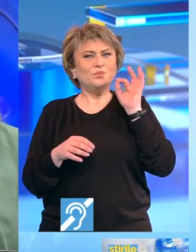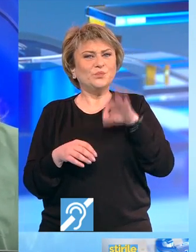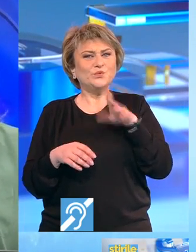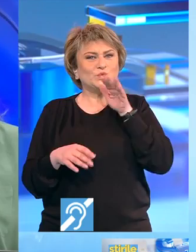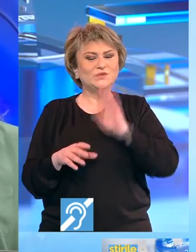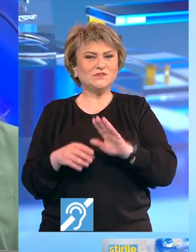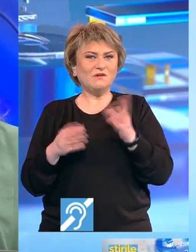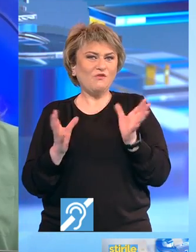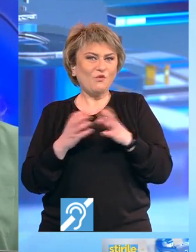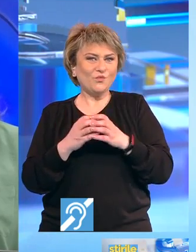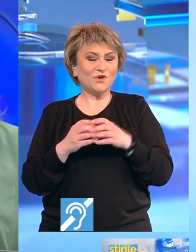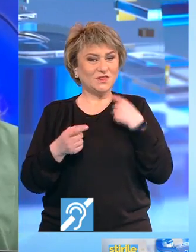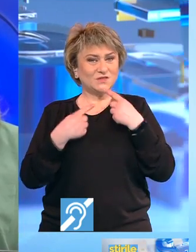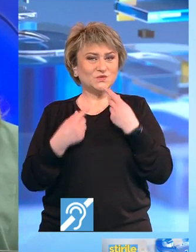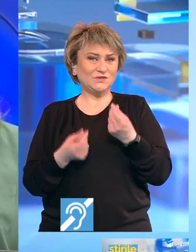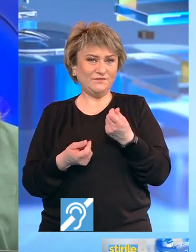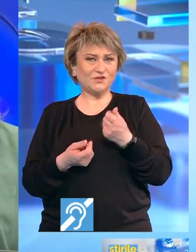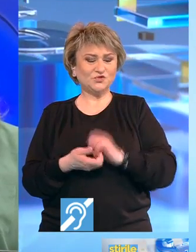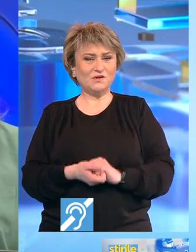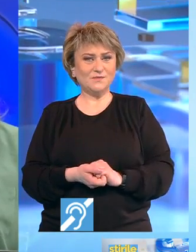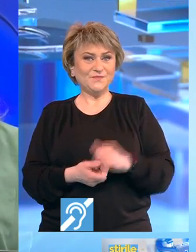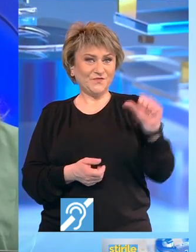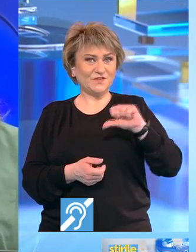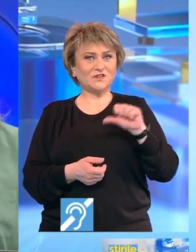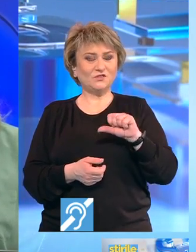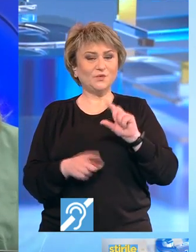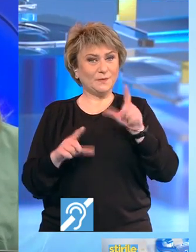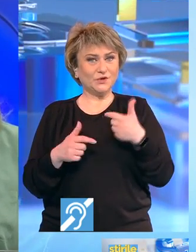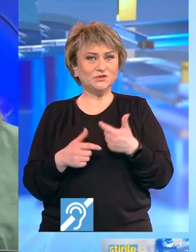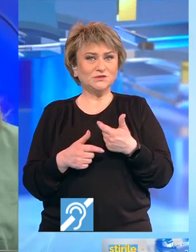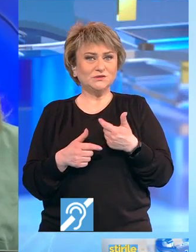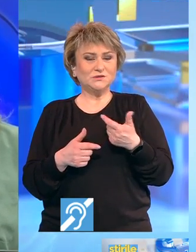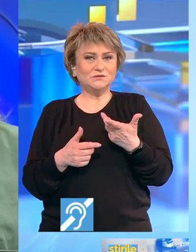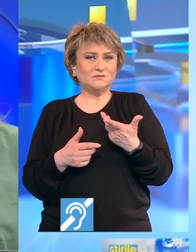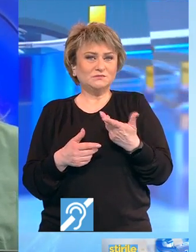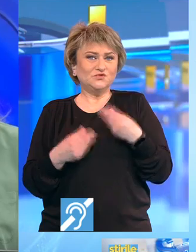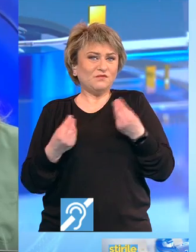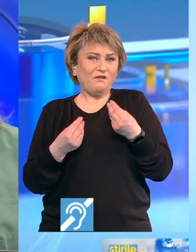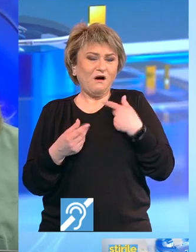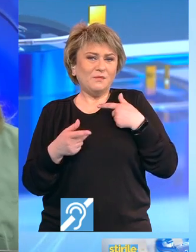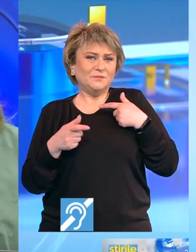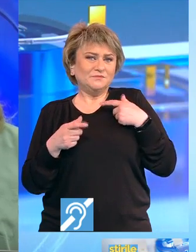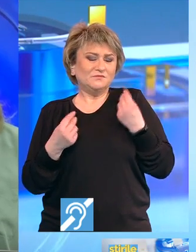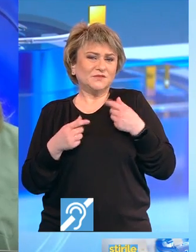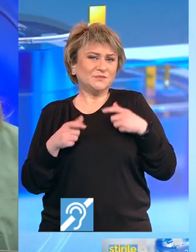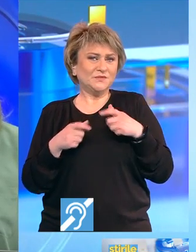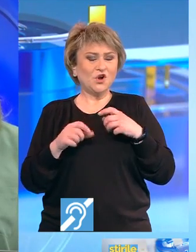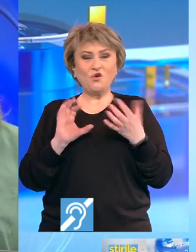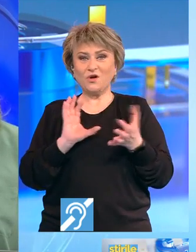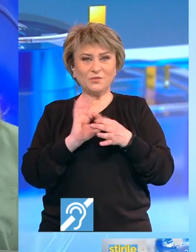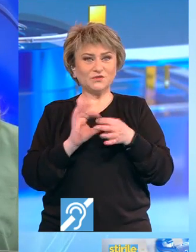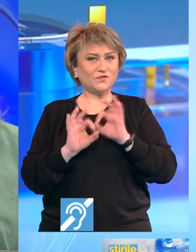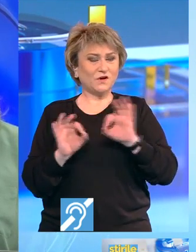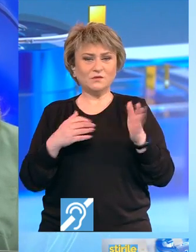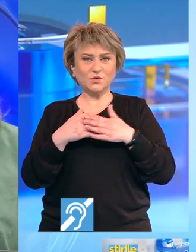de viață, evident. Discuții financiare. Vărsătorii pot să se confrunte și ei cu un colaborator